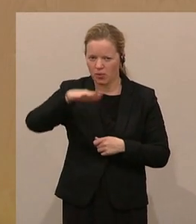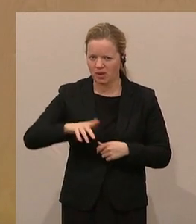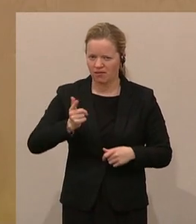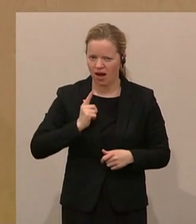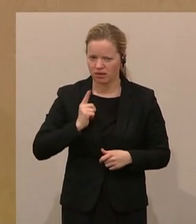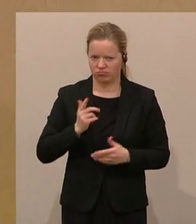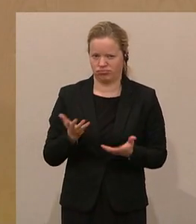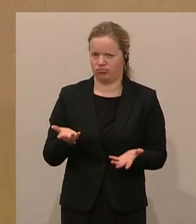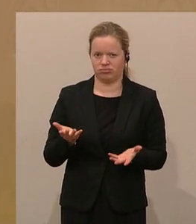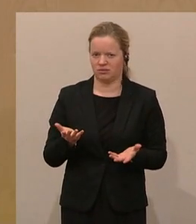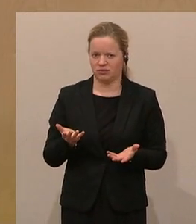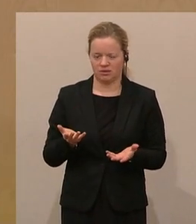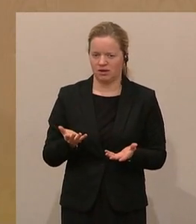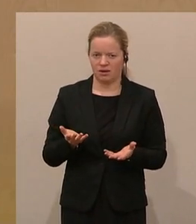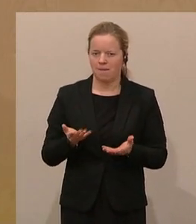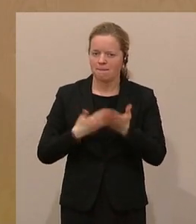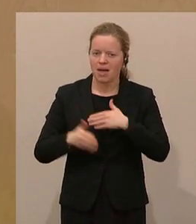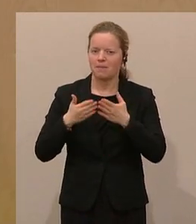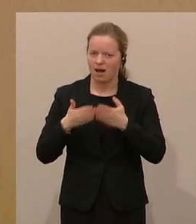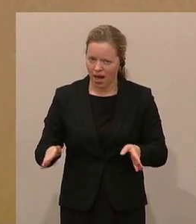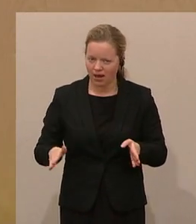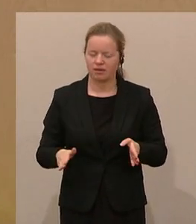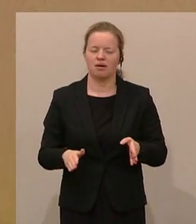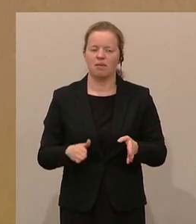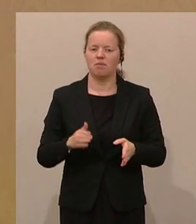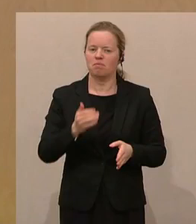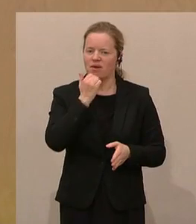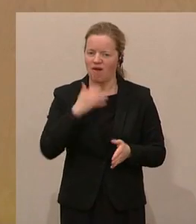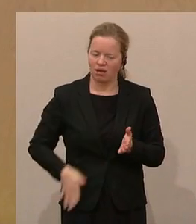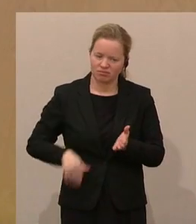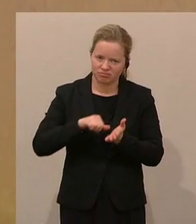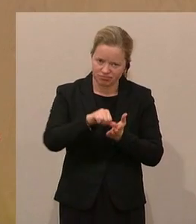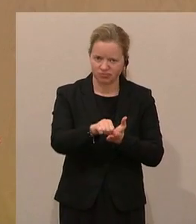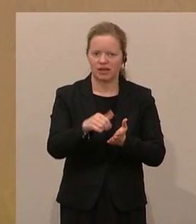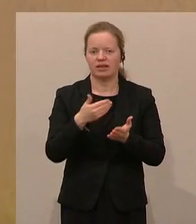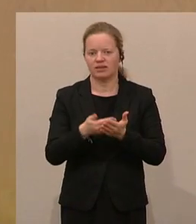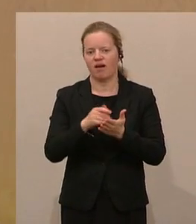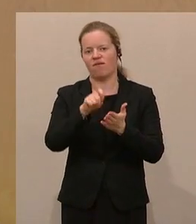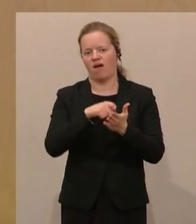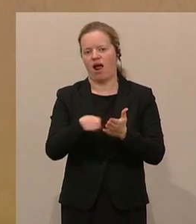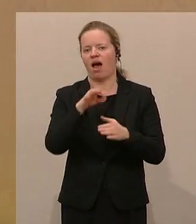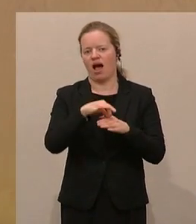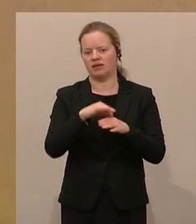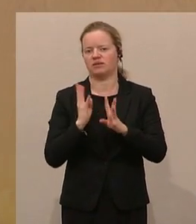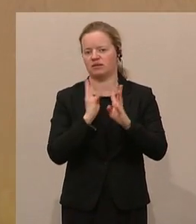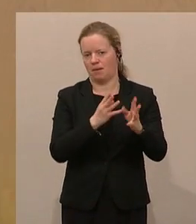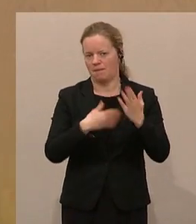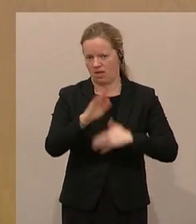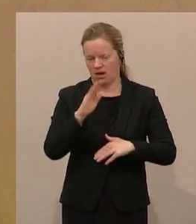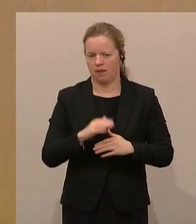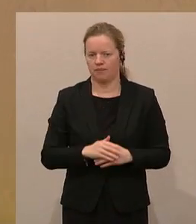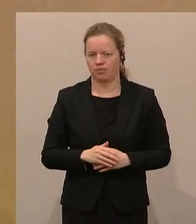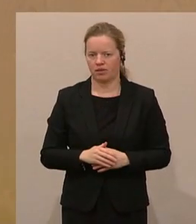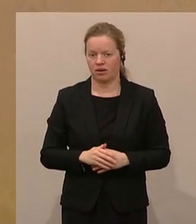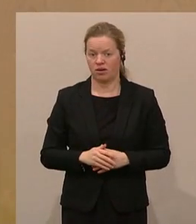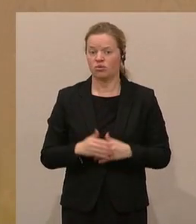dann werden Sie eher bereit sein, privat etwas draufzulegen. Und das ist das Geschäftsmodell, wie die Kassen- und die Ärztekammer zulasten der Versicherten